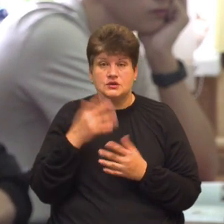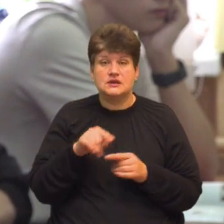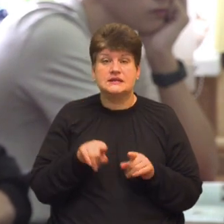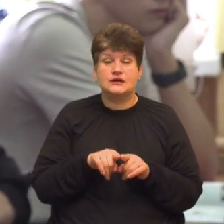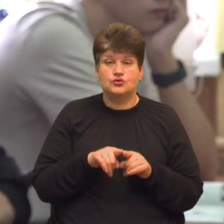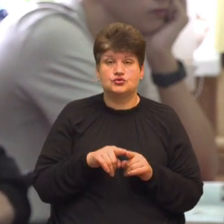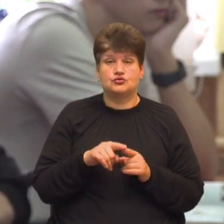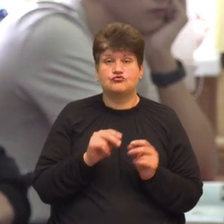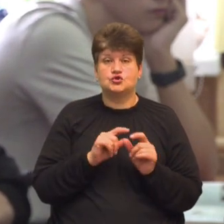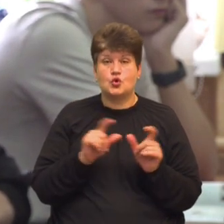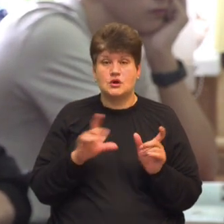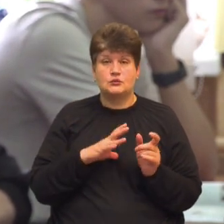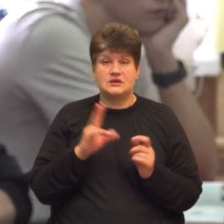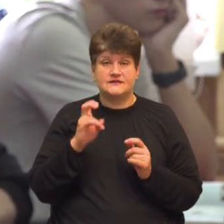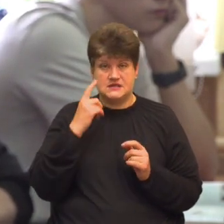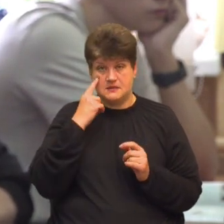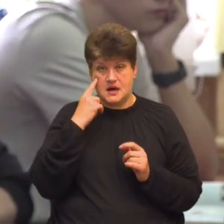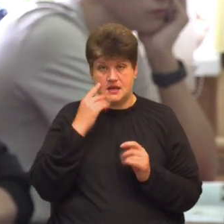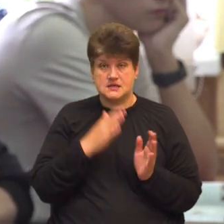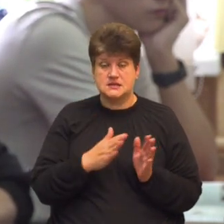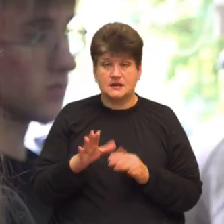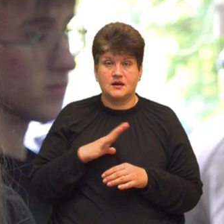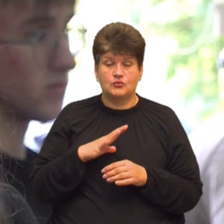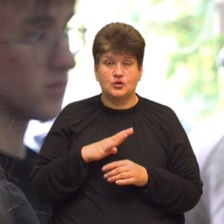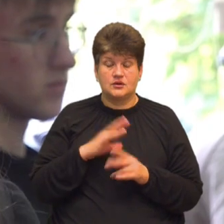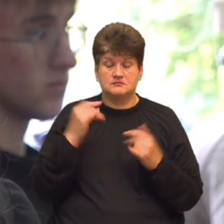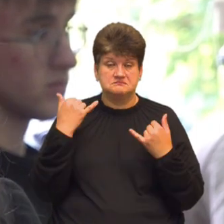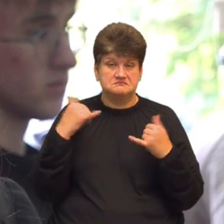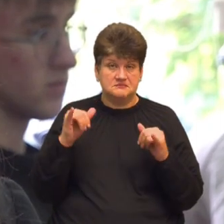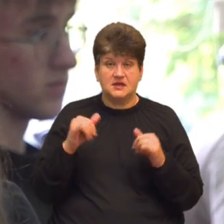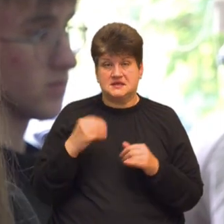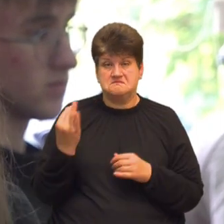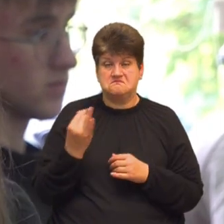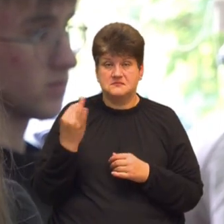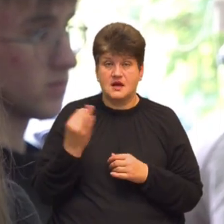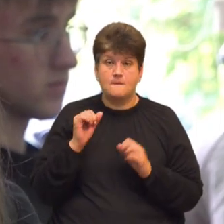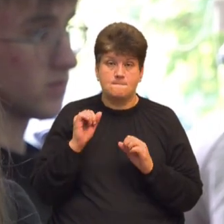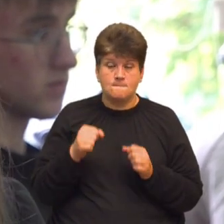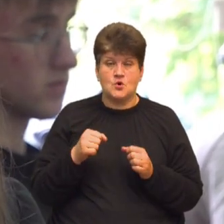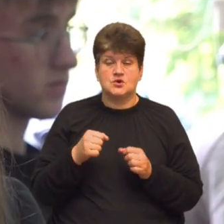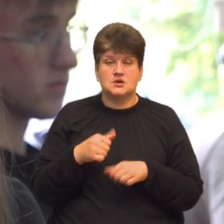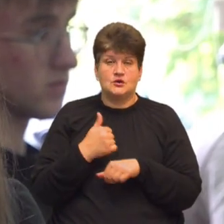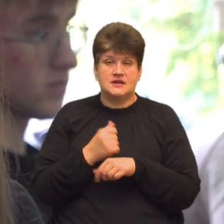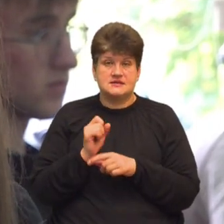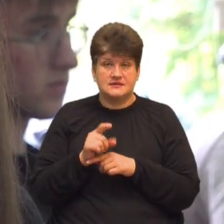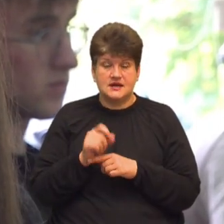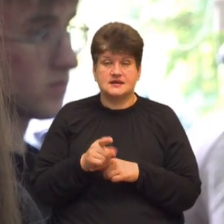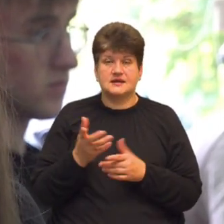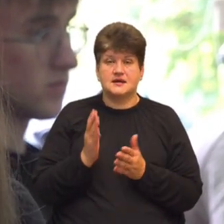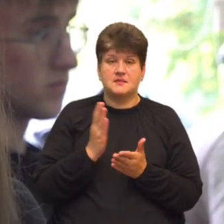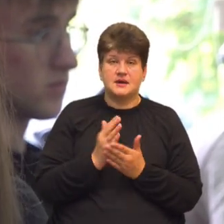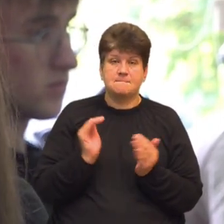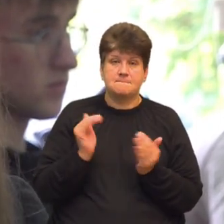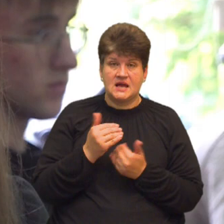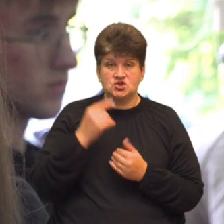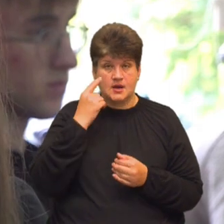була 200-бальна система, це було неочікувано і досить цікаво. Можна виставити пріоритети на завдання, є завдання, які мають менше балів,